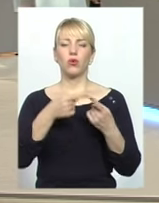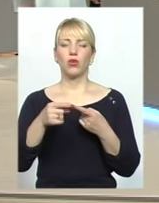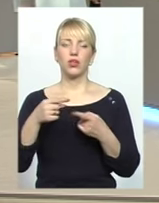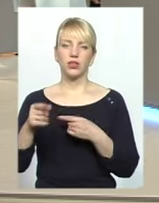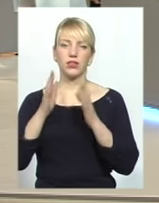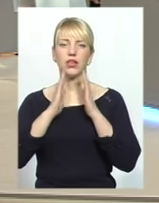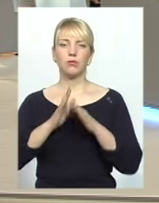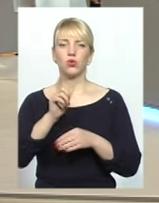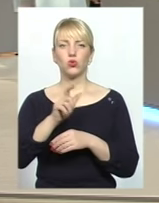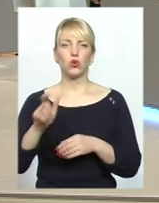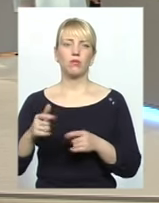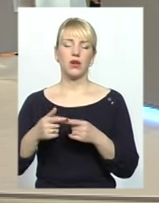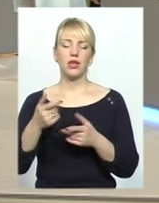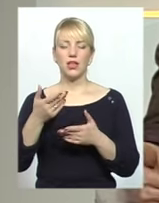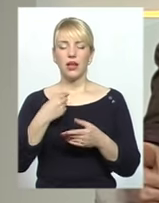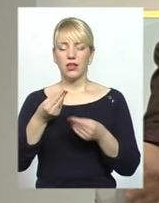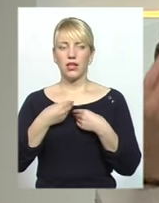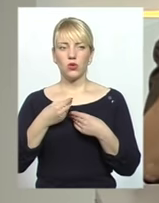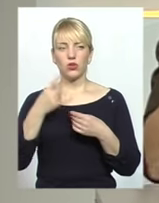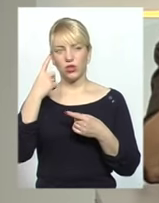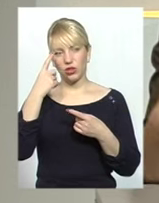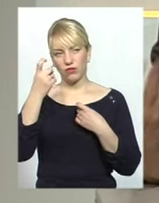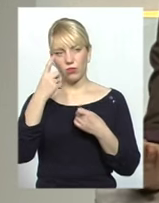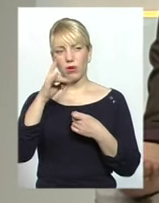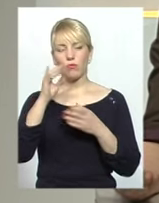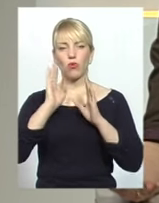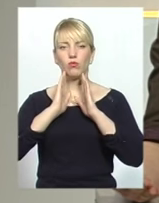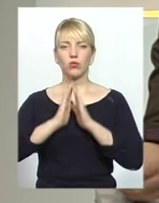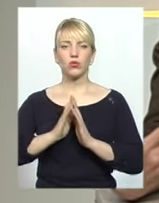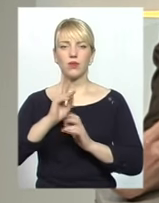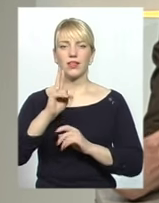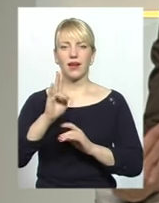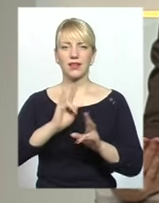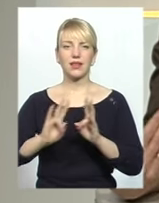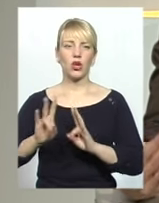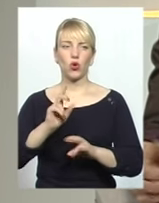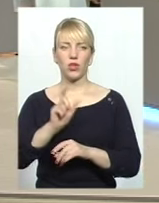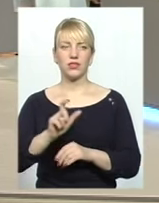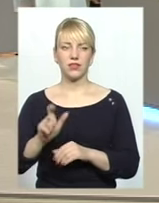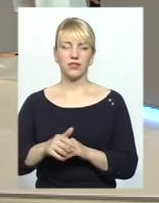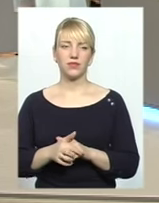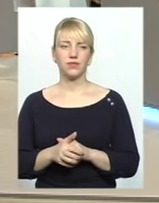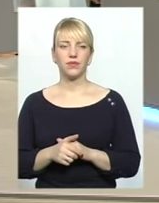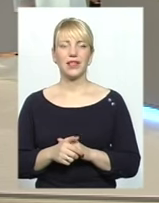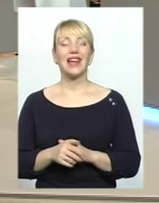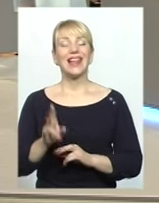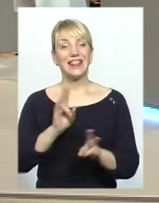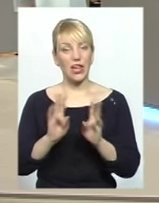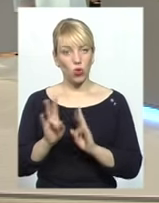часто бачимо і нам подають інформацію про дійсно мусульмани як терористів. Ні, терористів